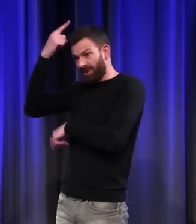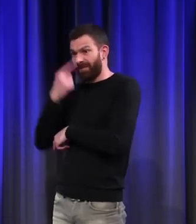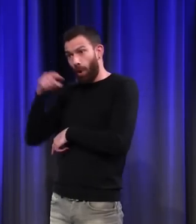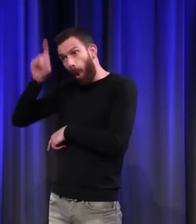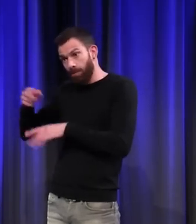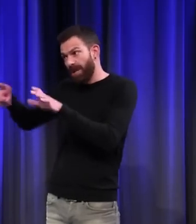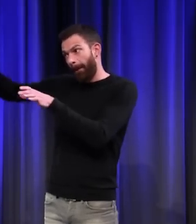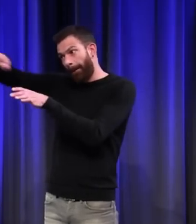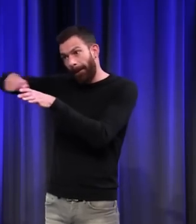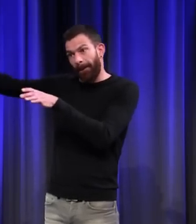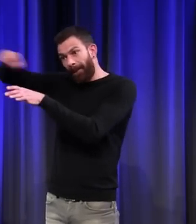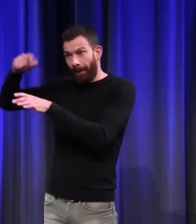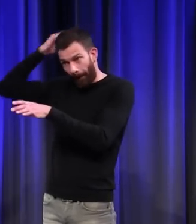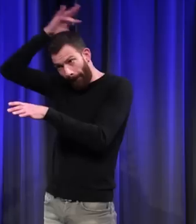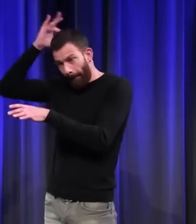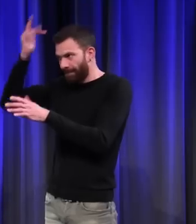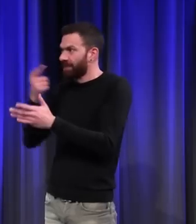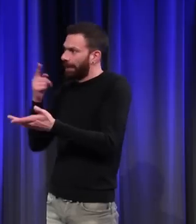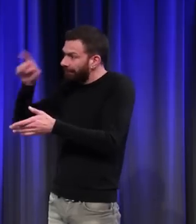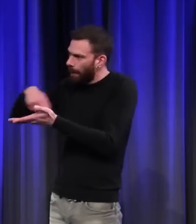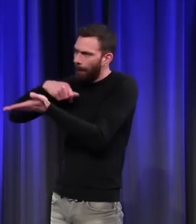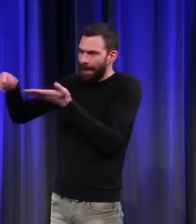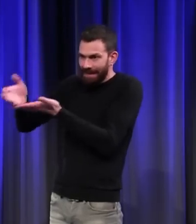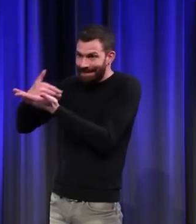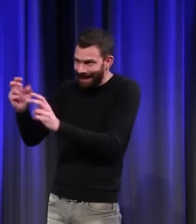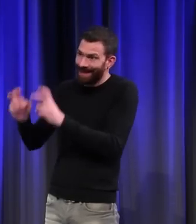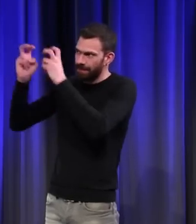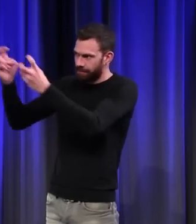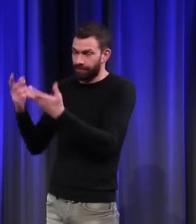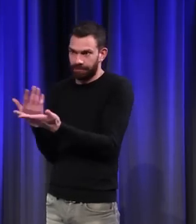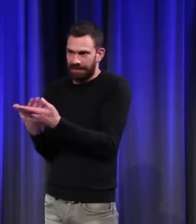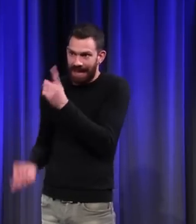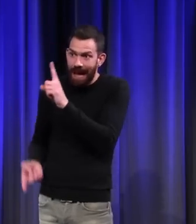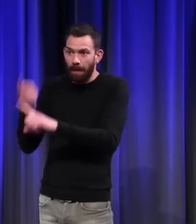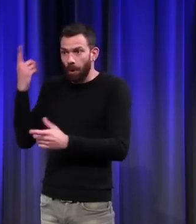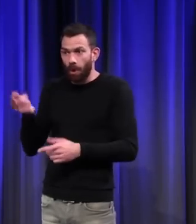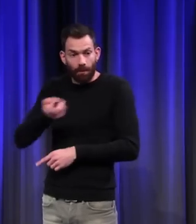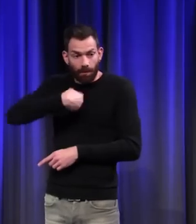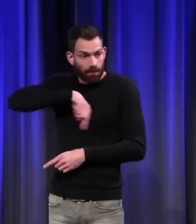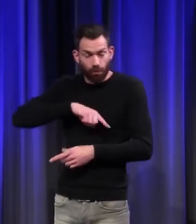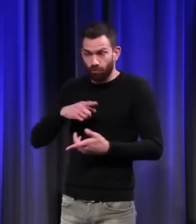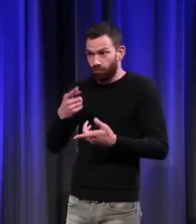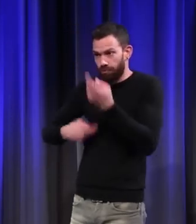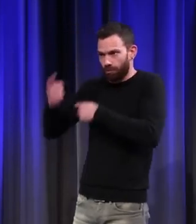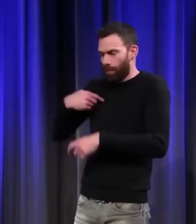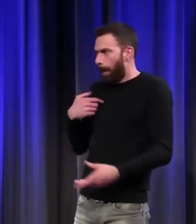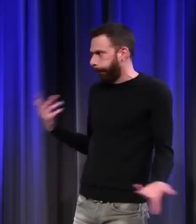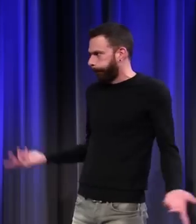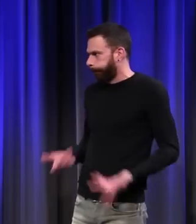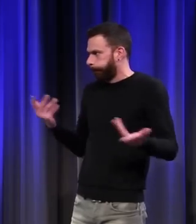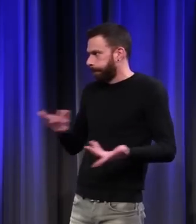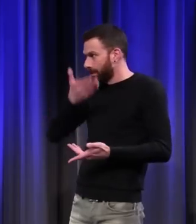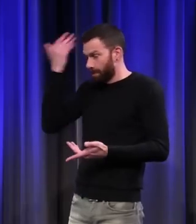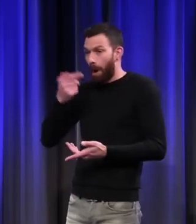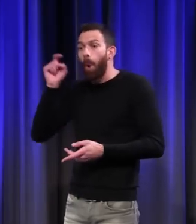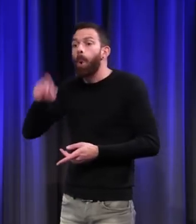bien sûr, si on les tonsurait. Donc, il y avait un enjeu budgétaire et les historiens ne savaient pas répondre à la question. Il a fallu interroger des vrais